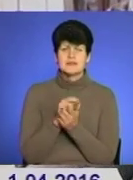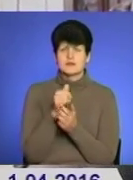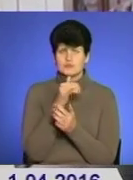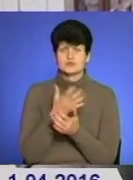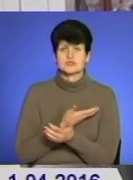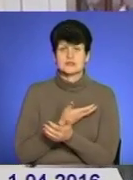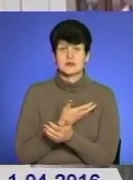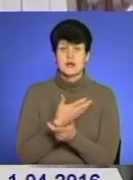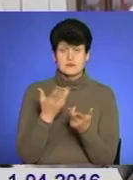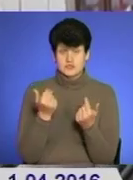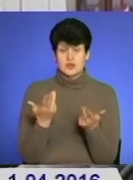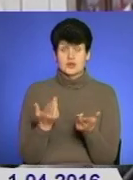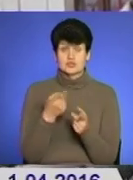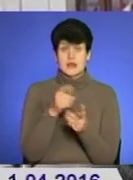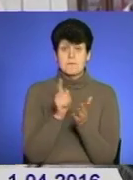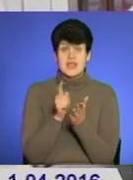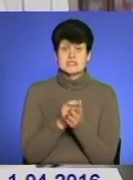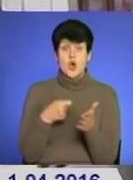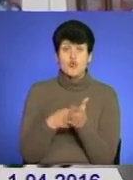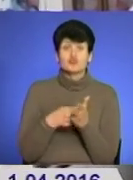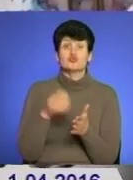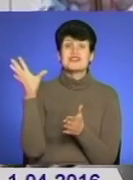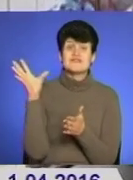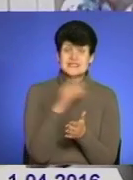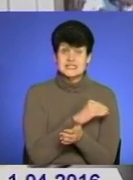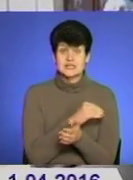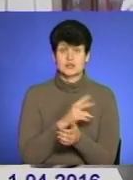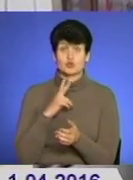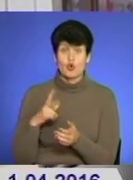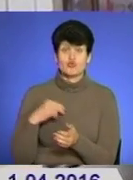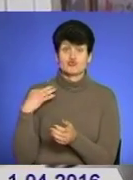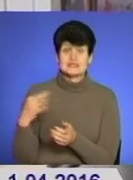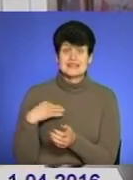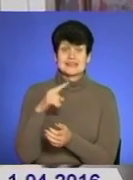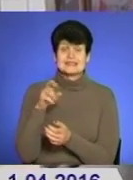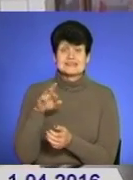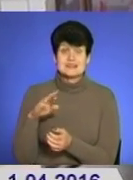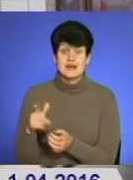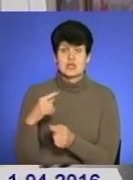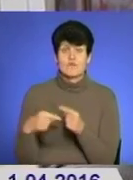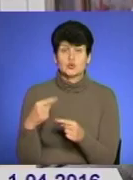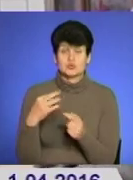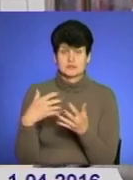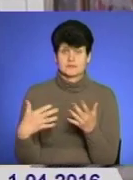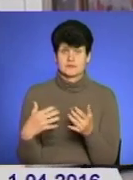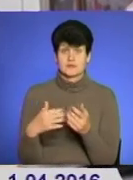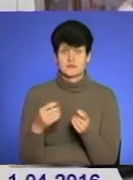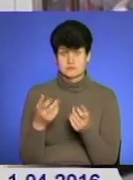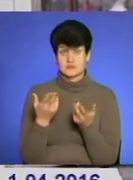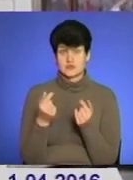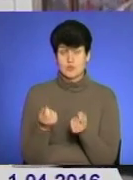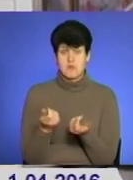прожити. Звісно, якщо та пенсія гудує всіх, і з дочкою, сіна, і з'яті, і внуку, так далі. Звісно, мала,